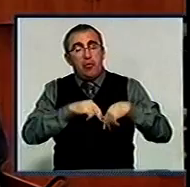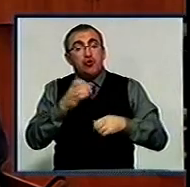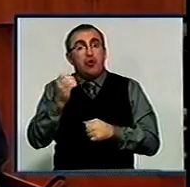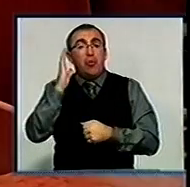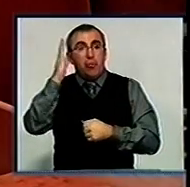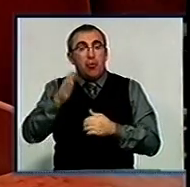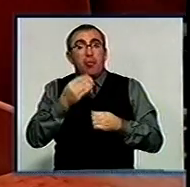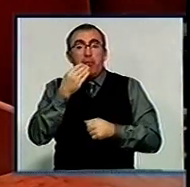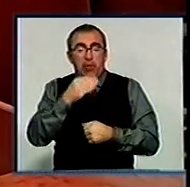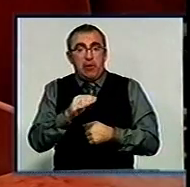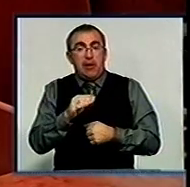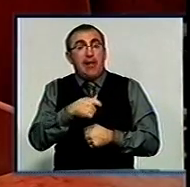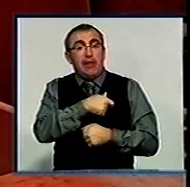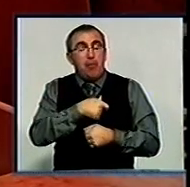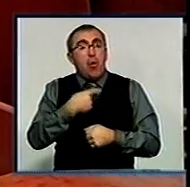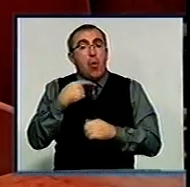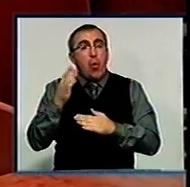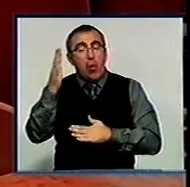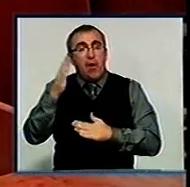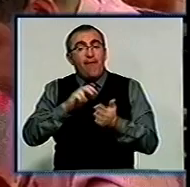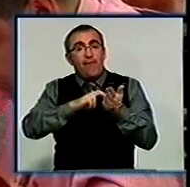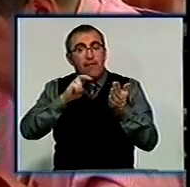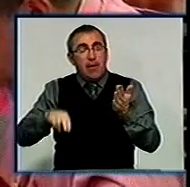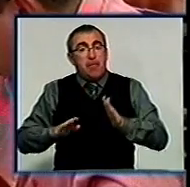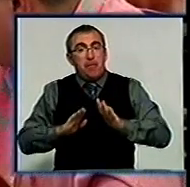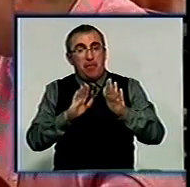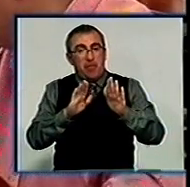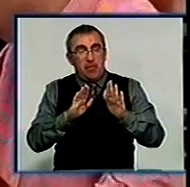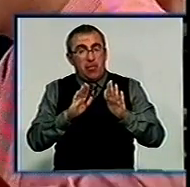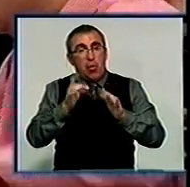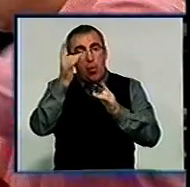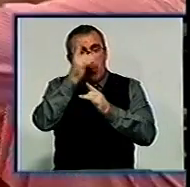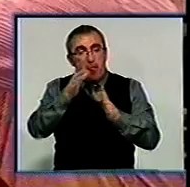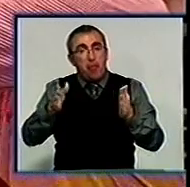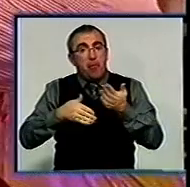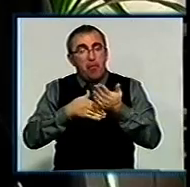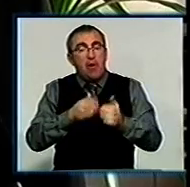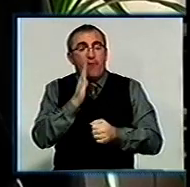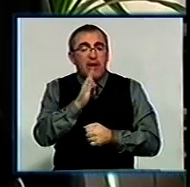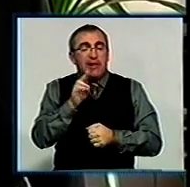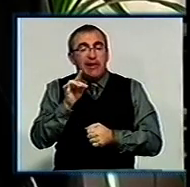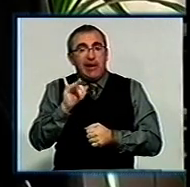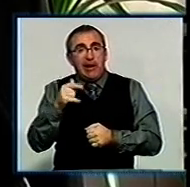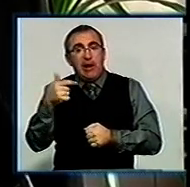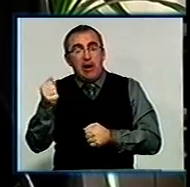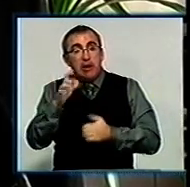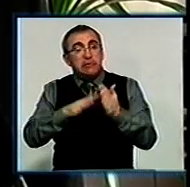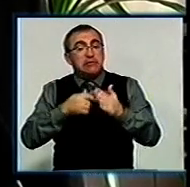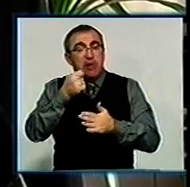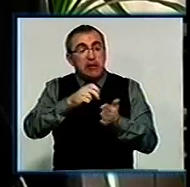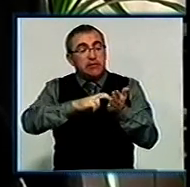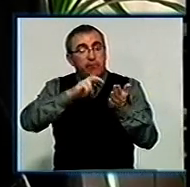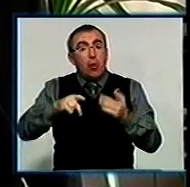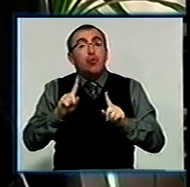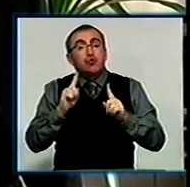ще більш плідною. Далі депутати голосували за відставку заступника міського голови з гуманітарних питань Вадима Дриги. Нагадаю, він написав заяву на звільнення.